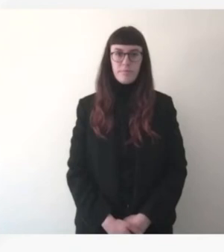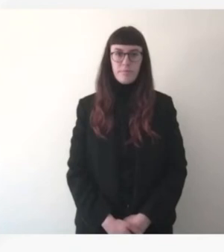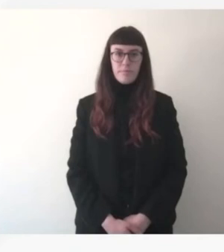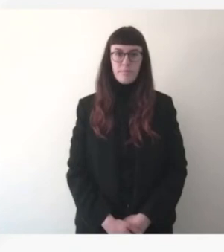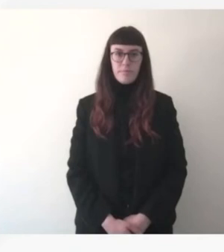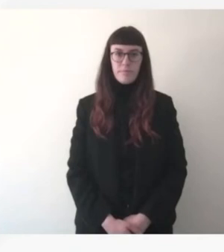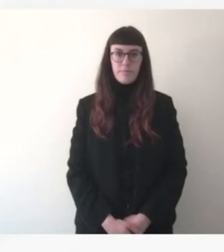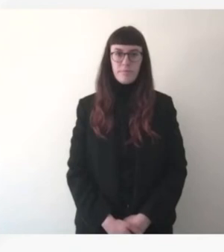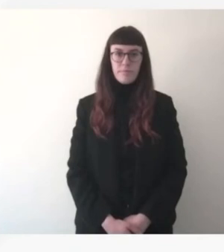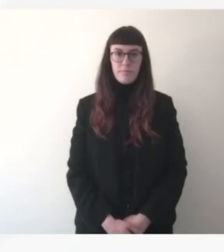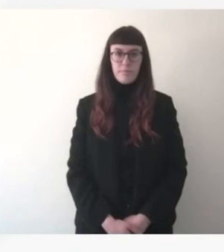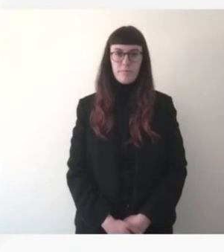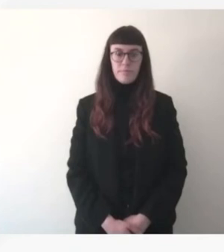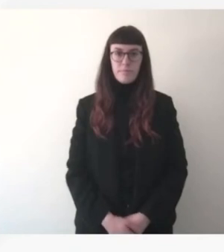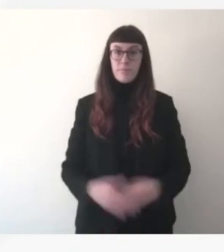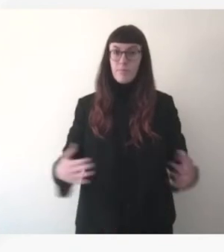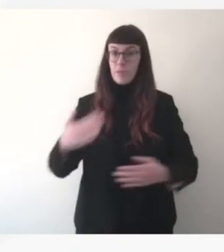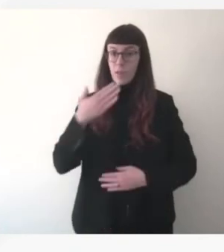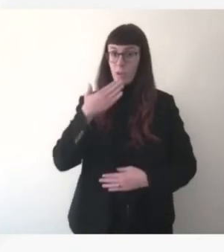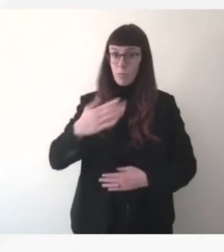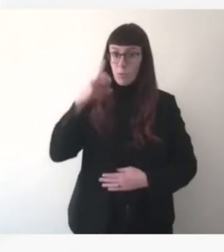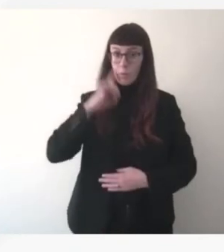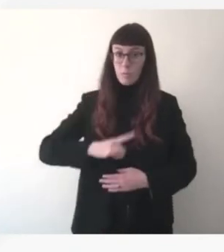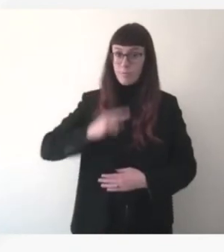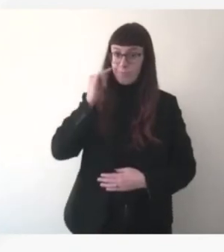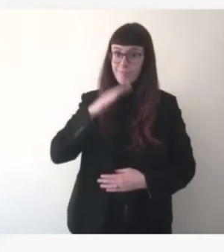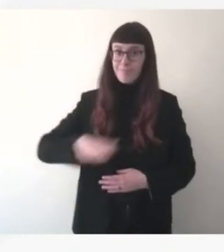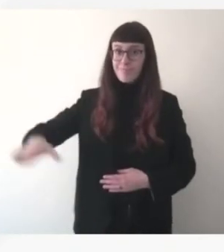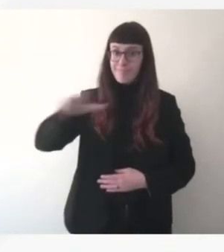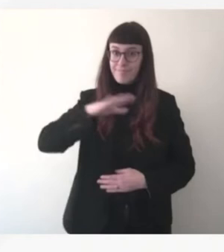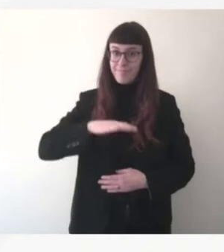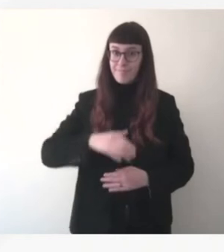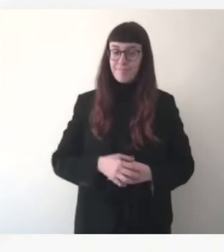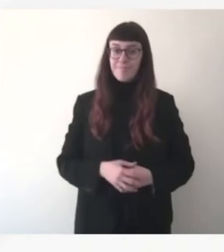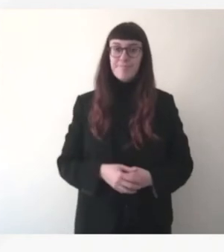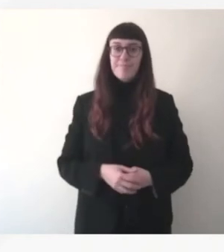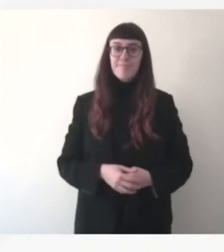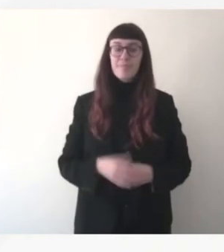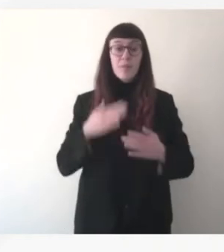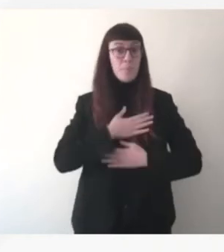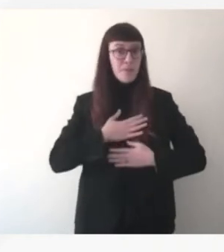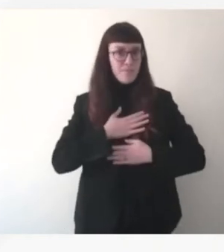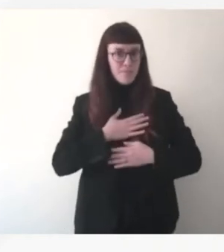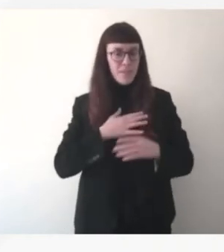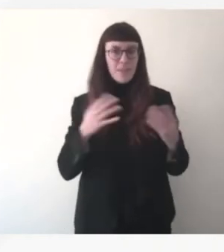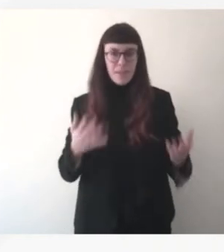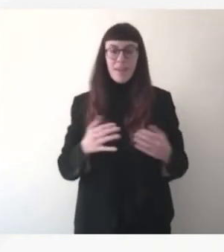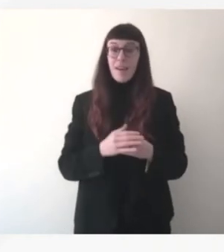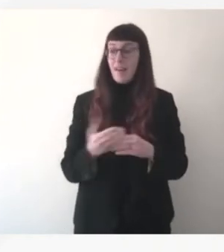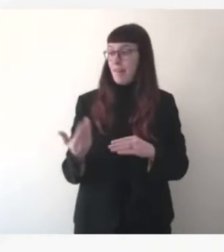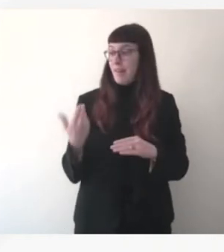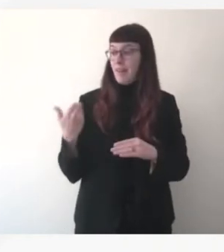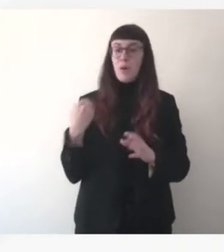Bien, bonjour à toutes, bonjour à tous. Pardon, nous venons de conclure avec le commissaire